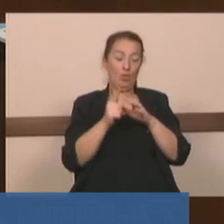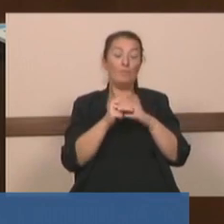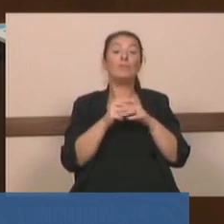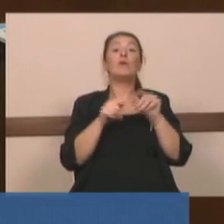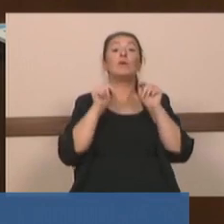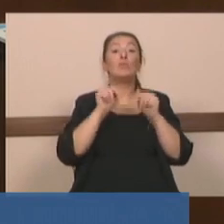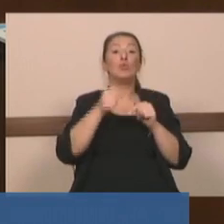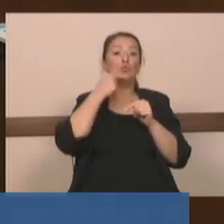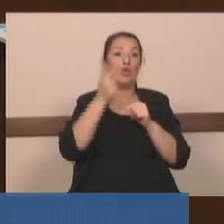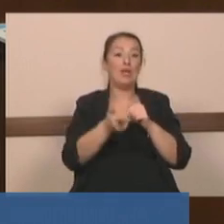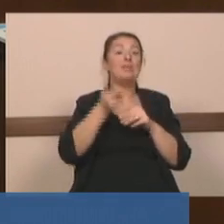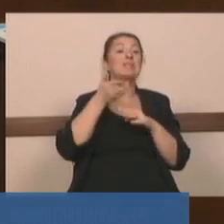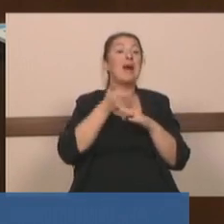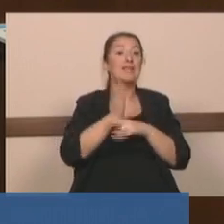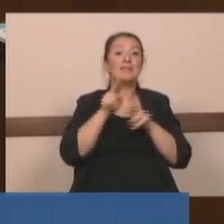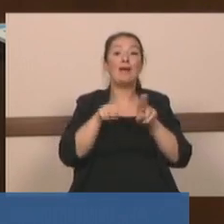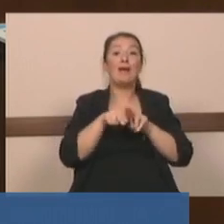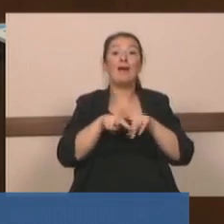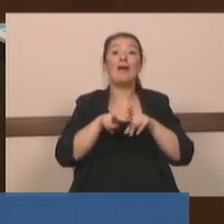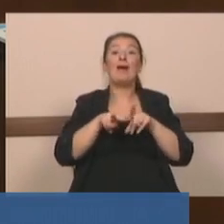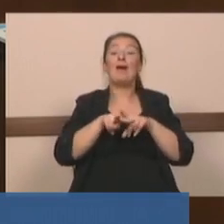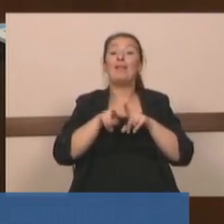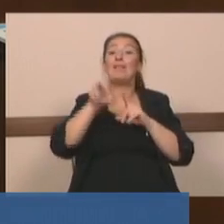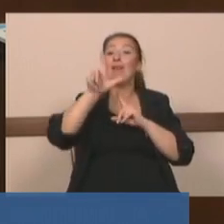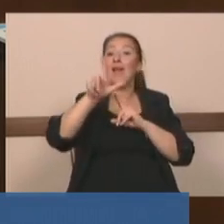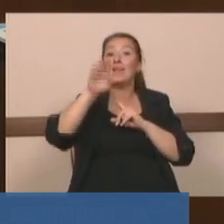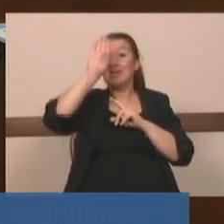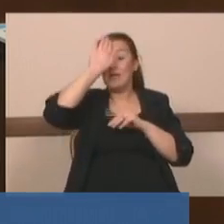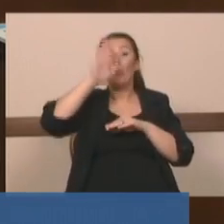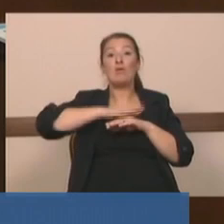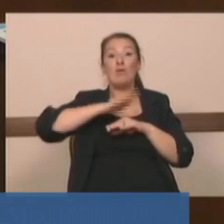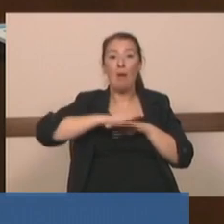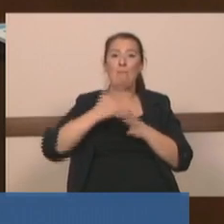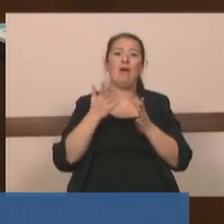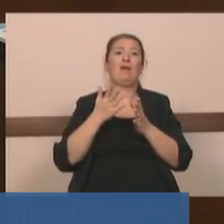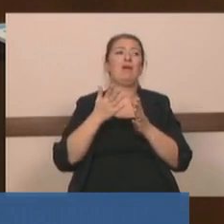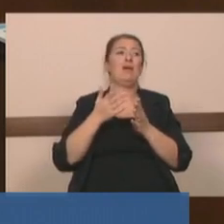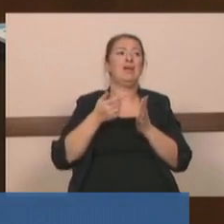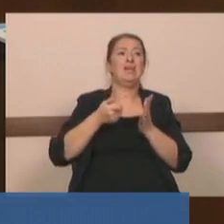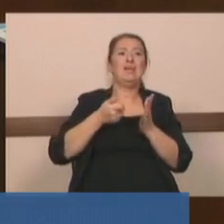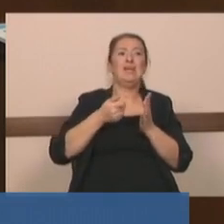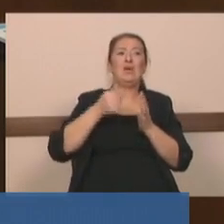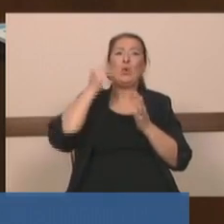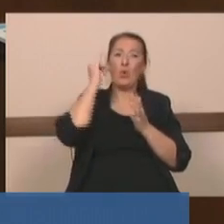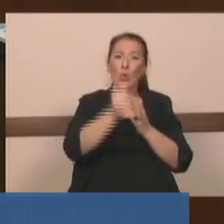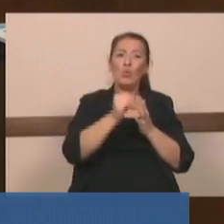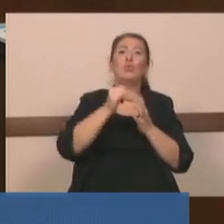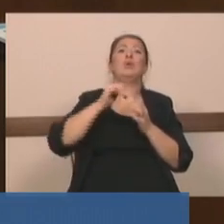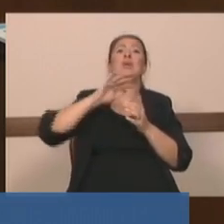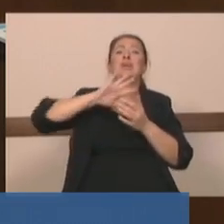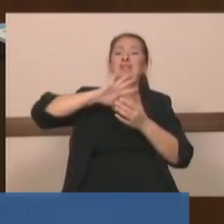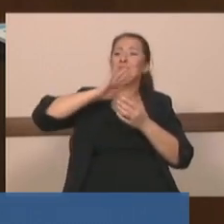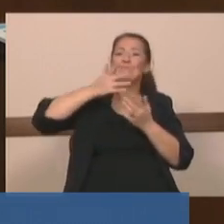Aslında Kanal İstanbul'u yapmak ihanet, cinayet, felaket değil. Kanal